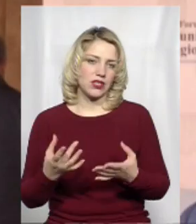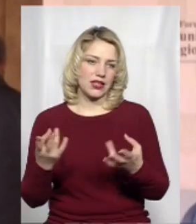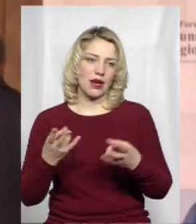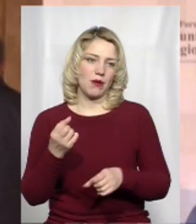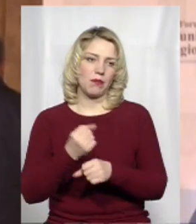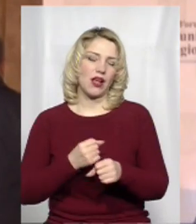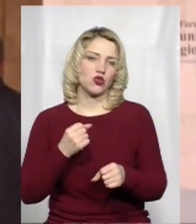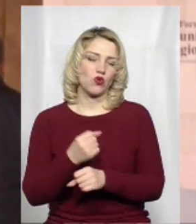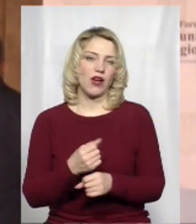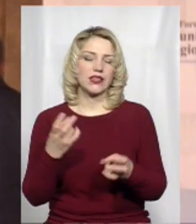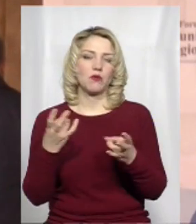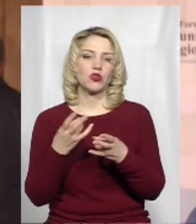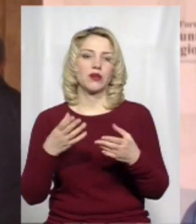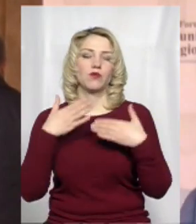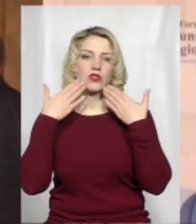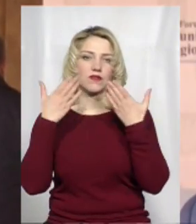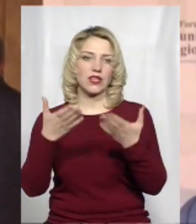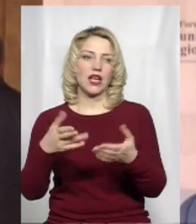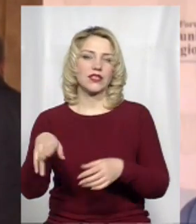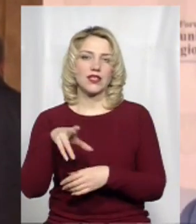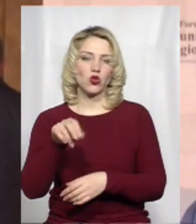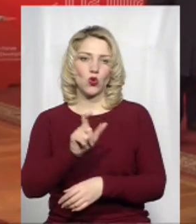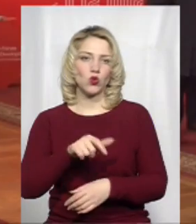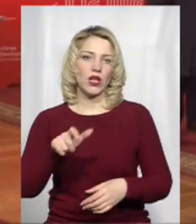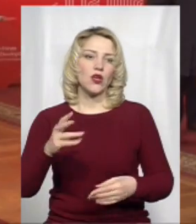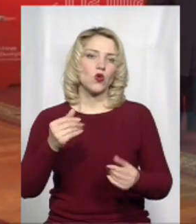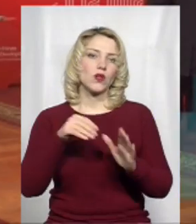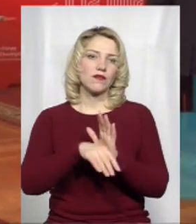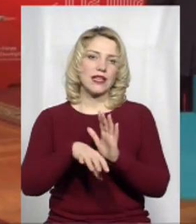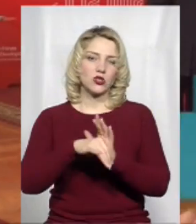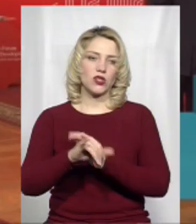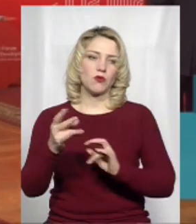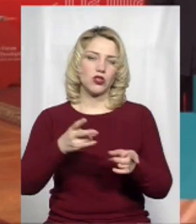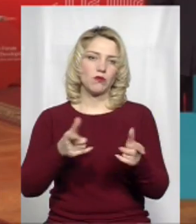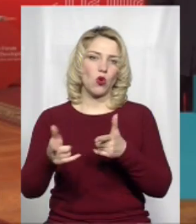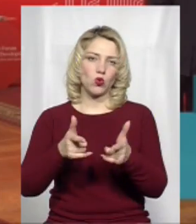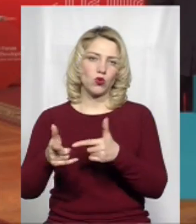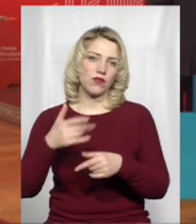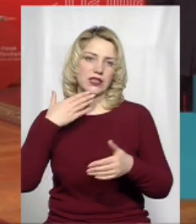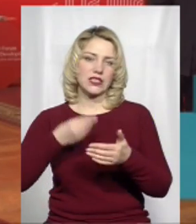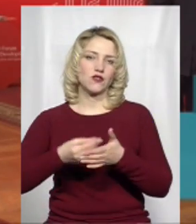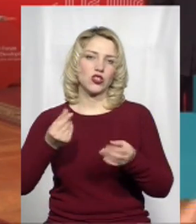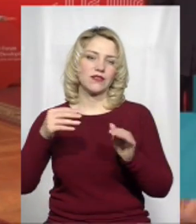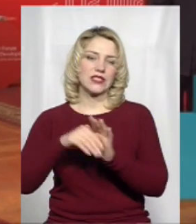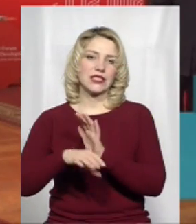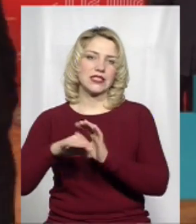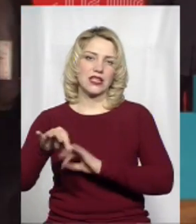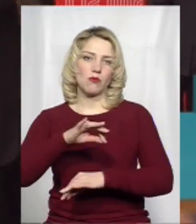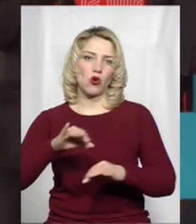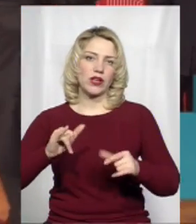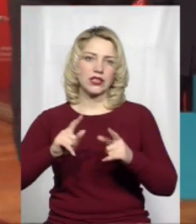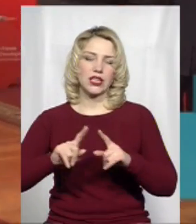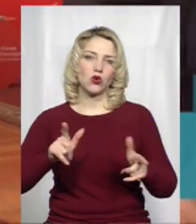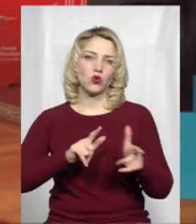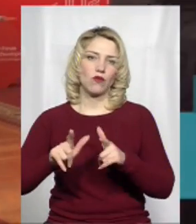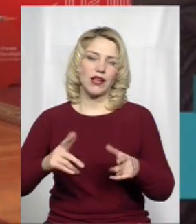працювати, потрібно звертатися до людей, до інвесторів, потрібно готувати свої інвестиційні проекти і пропонувати їх